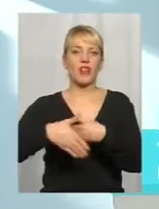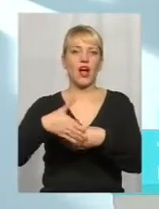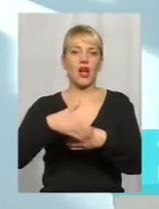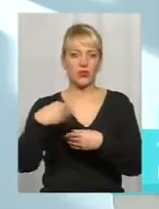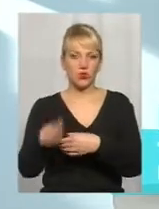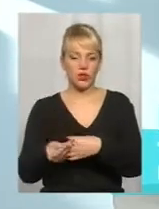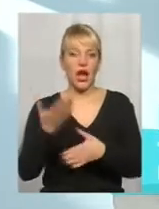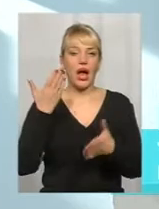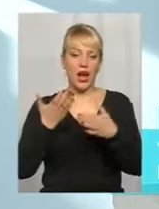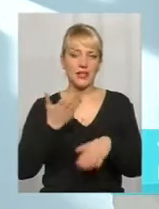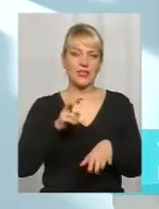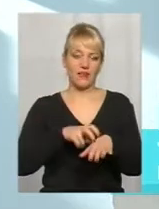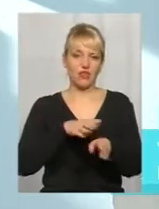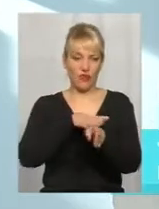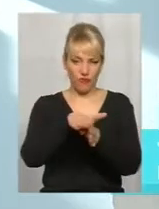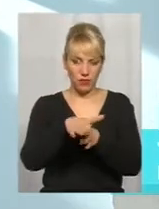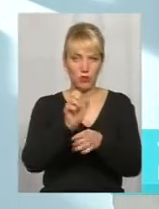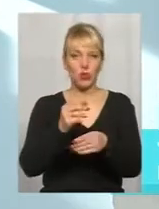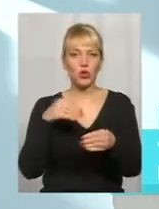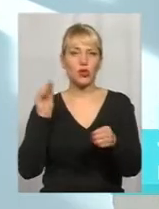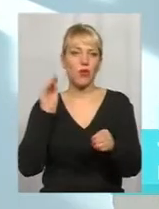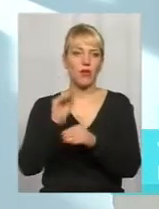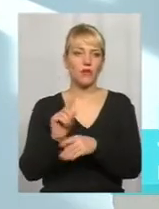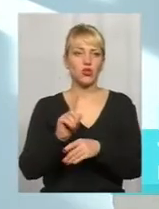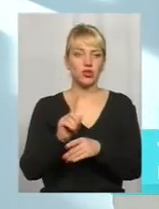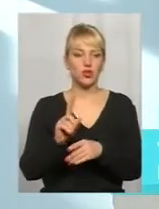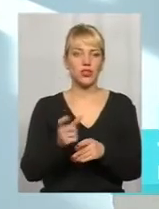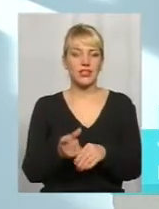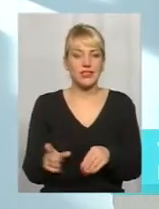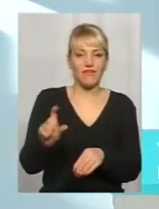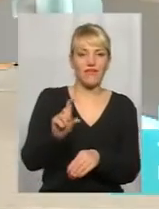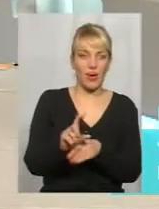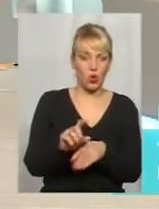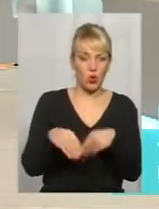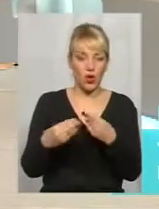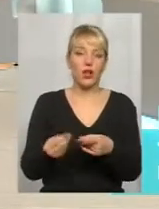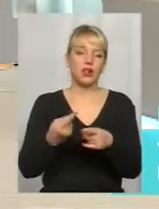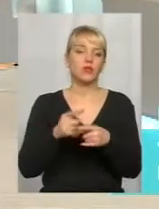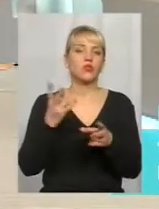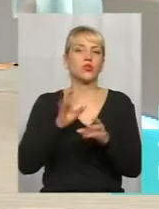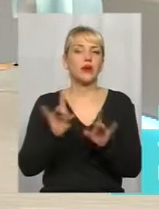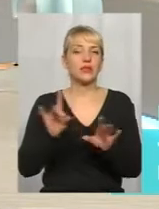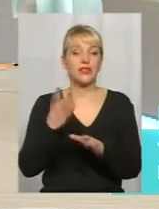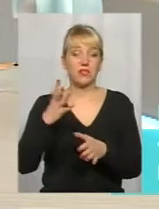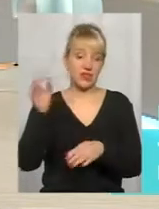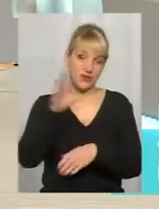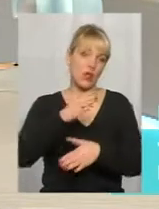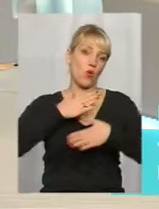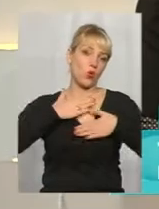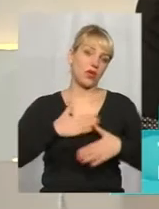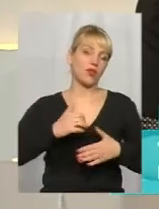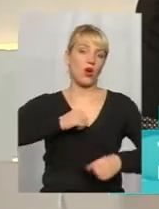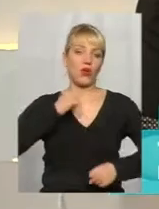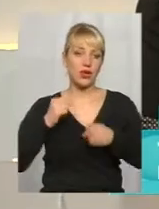протокол і назначив щось сверху, то врач должен пояснювати, з чим він це зробив. І якщо це удовлетворює всіх, його колег,